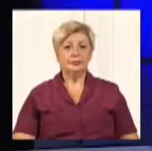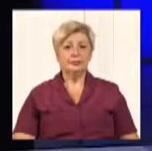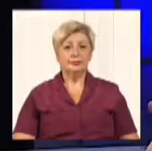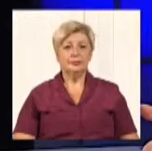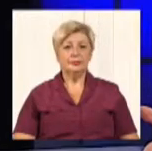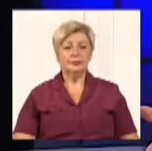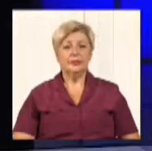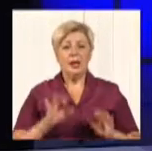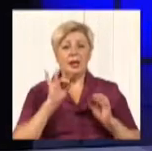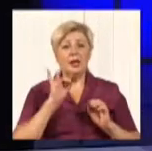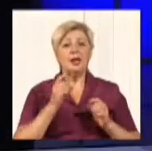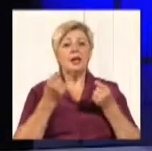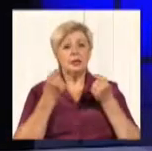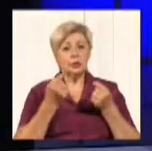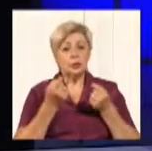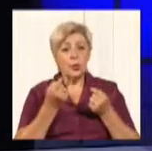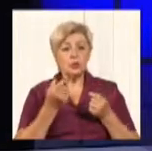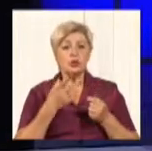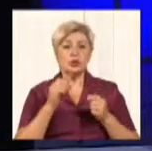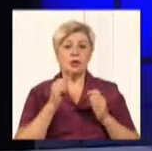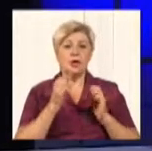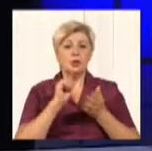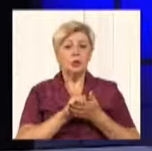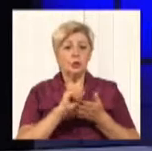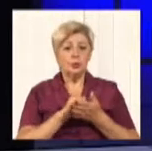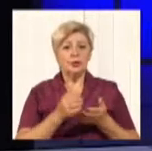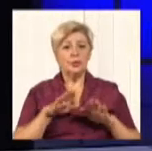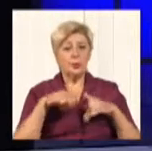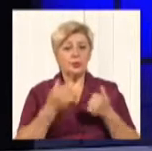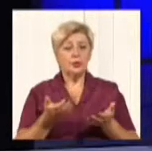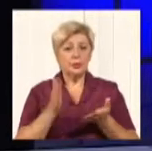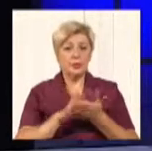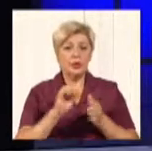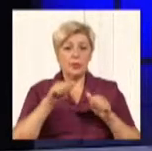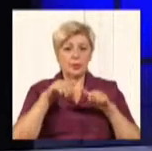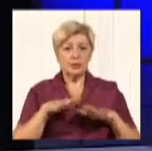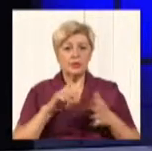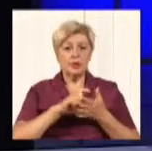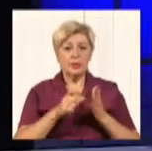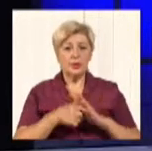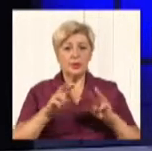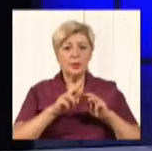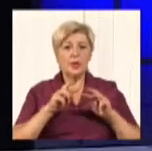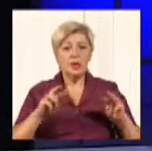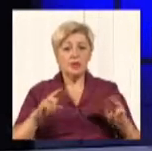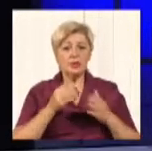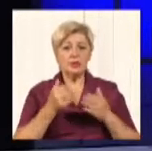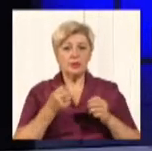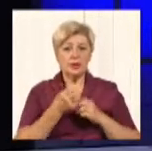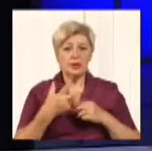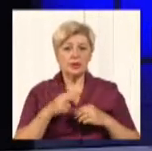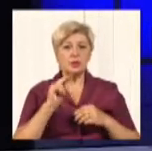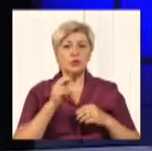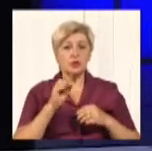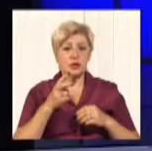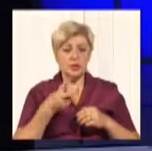І трошки документації. Пропоную ознайомитись також. Постановлюю Кабінету міністрів від 13 червня поточного